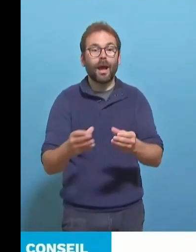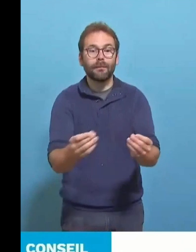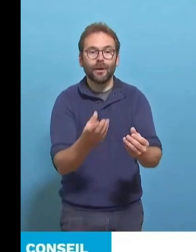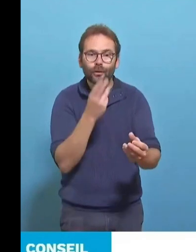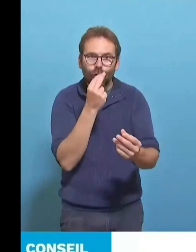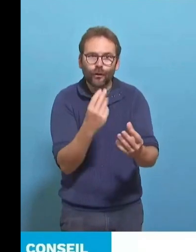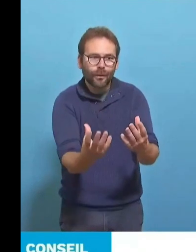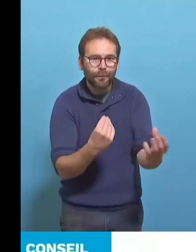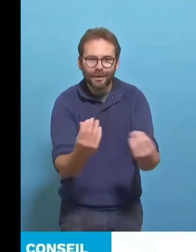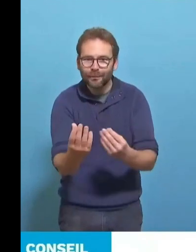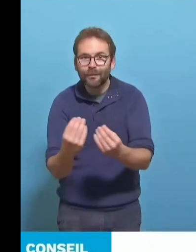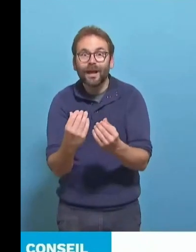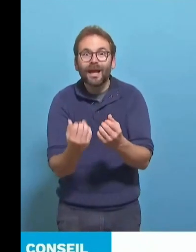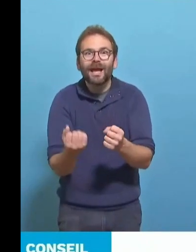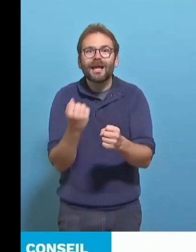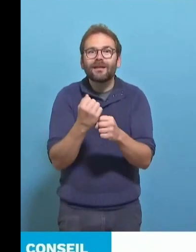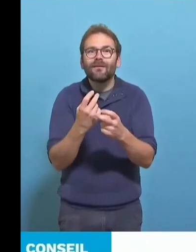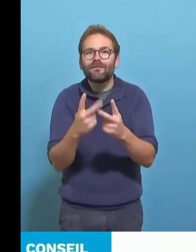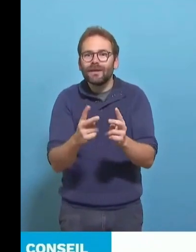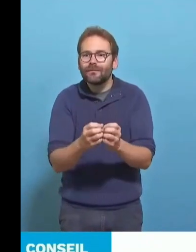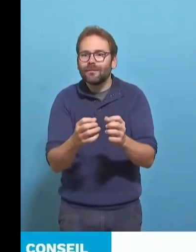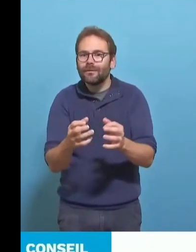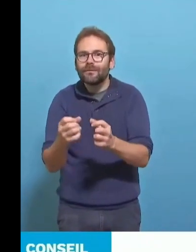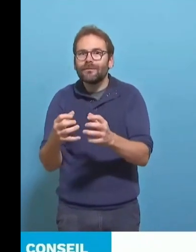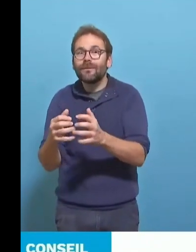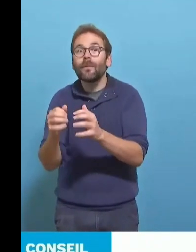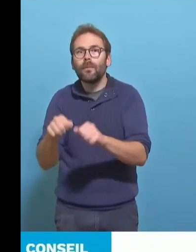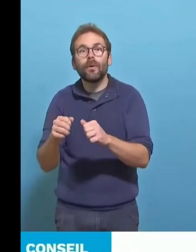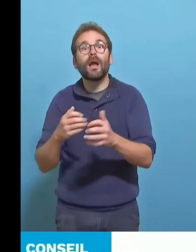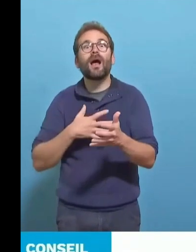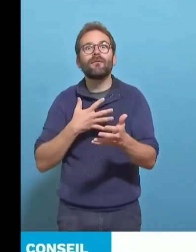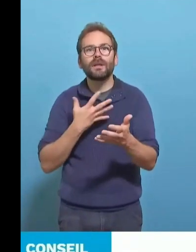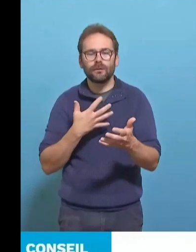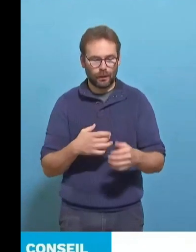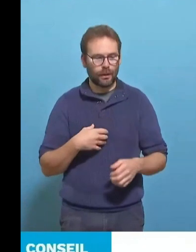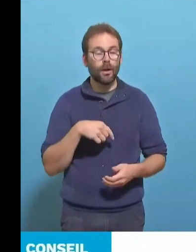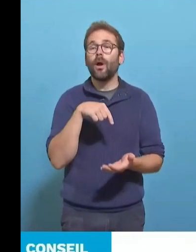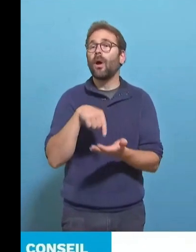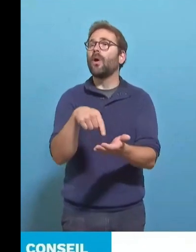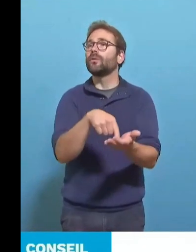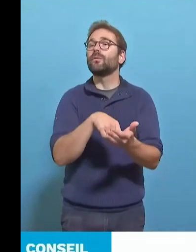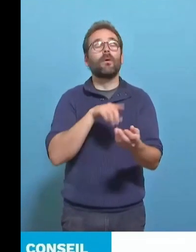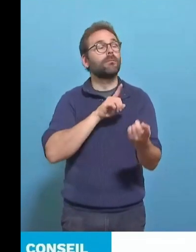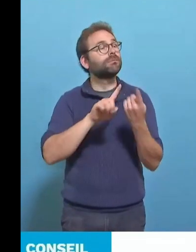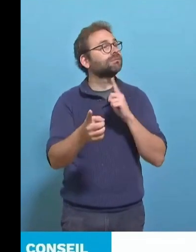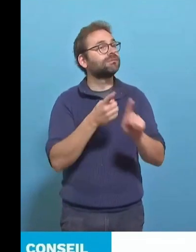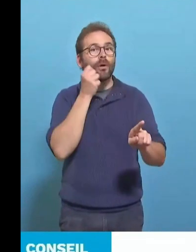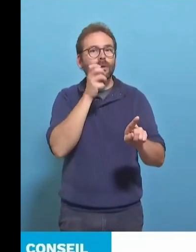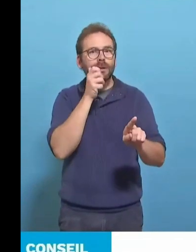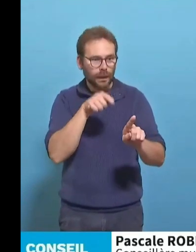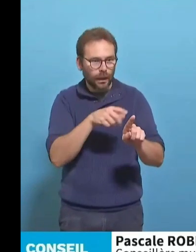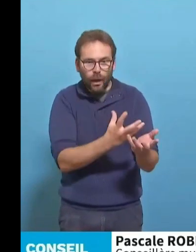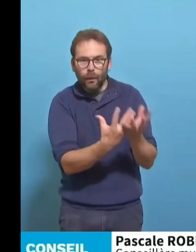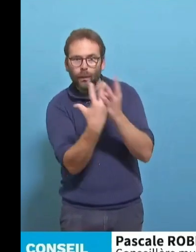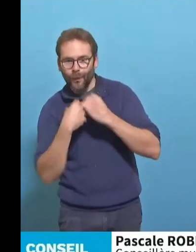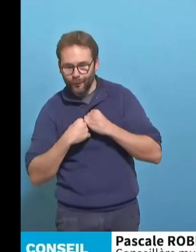à la fabrique de leur ville, de leur donner l'occasion de transformer les endroits côtoyés au quotidien, de les impliquer dans